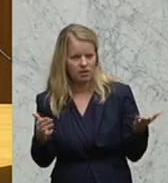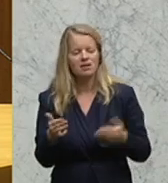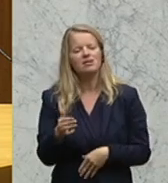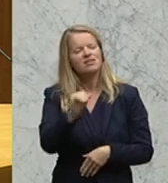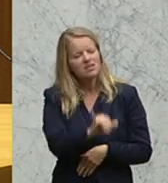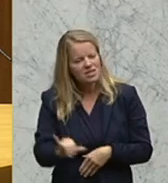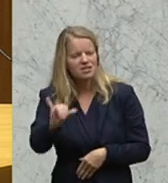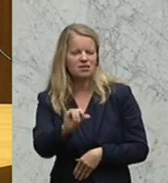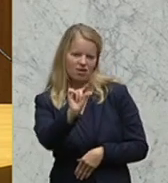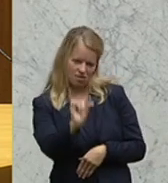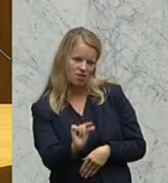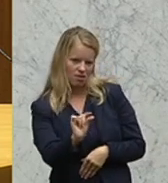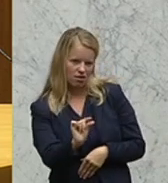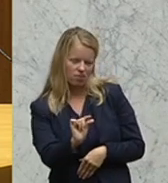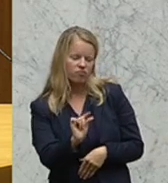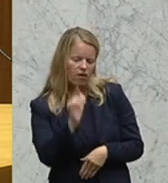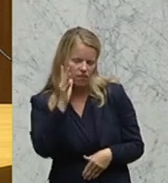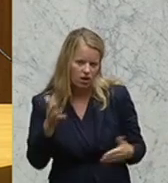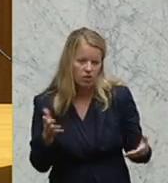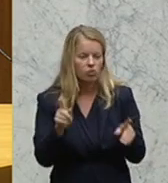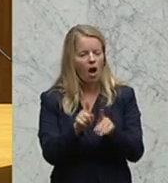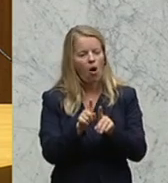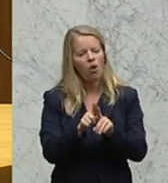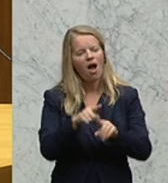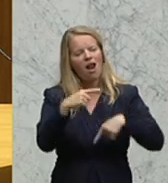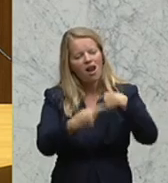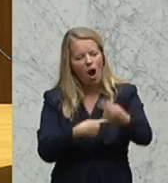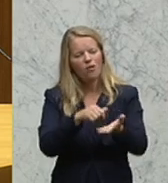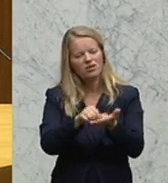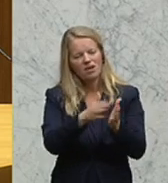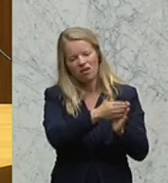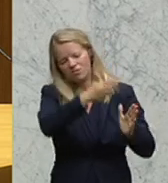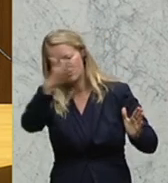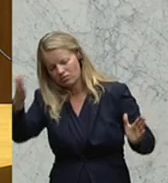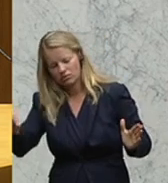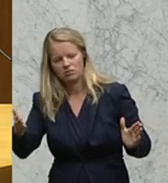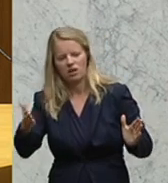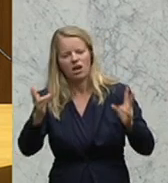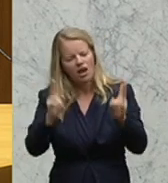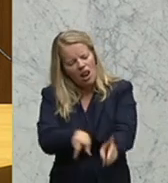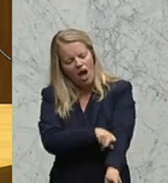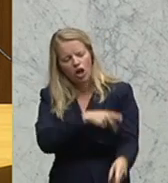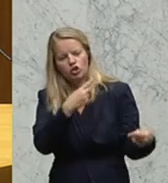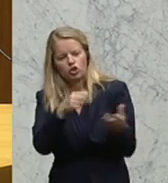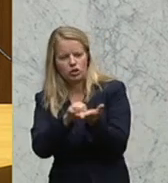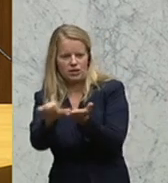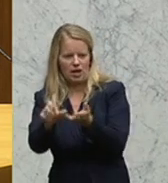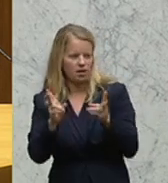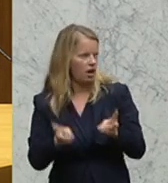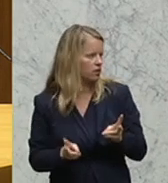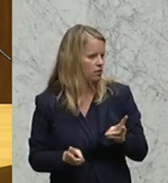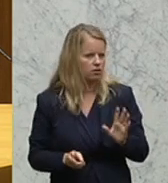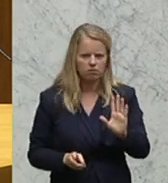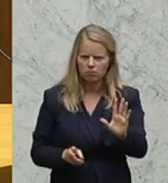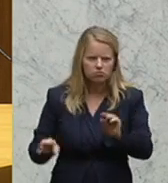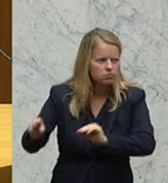Zinssatz zu versehen und auch die Laufzeit der Rückzahlungen entsprechend lange zu gestalten. Meine Damen und Herren, der Lärmpegel